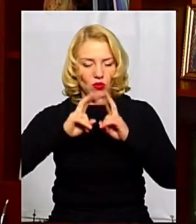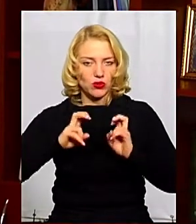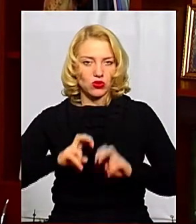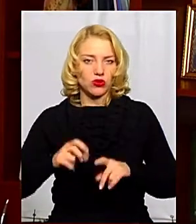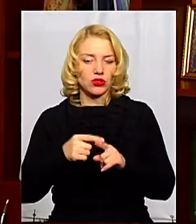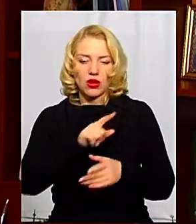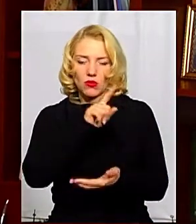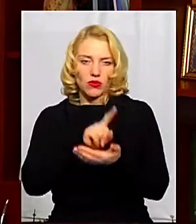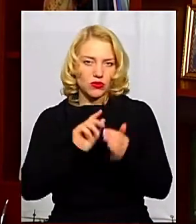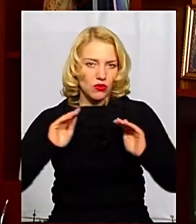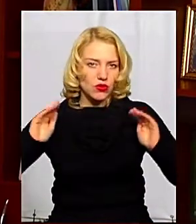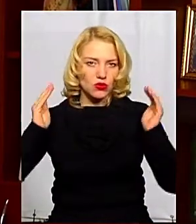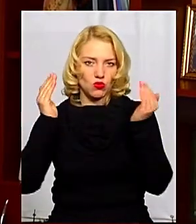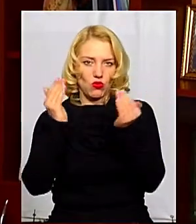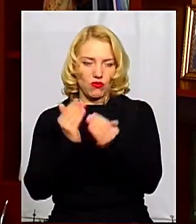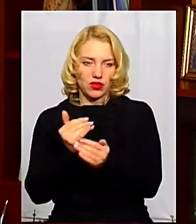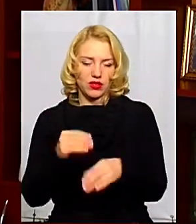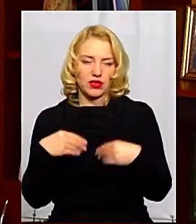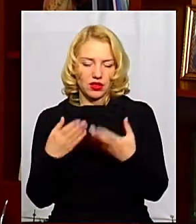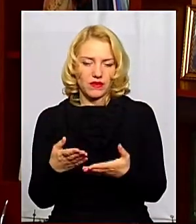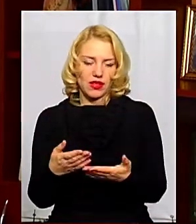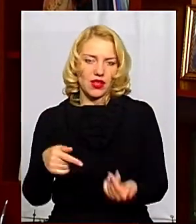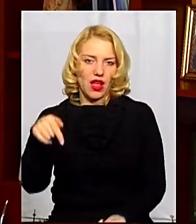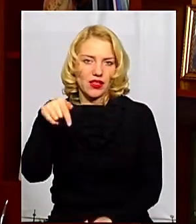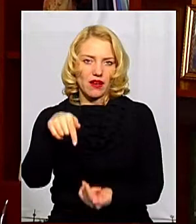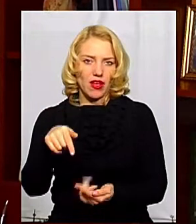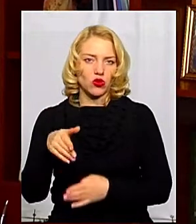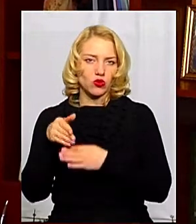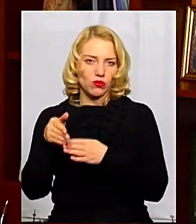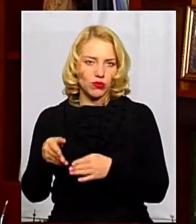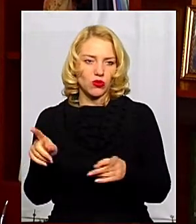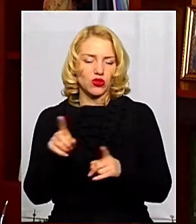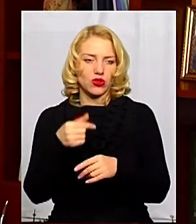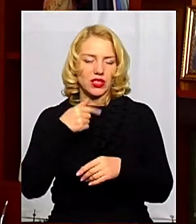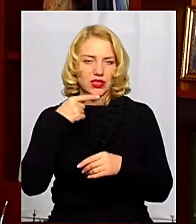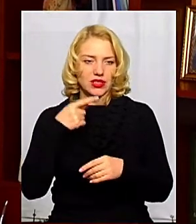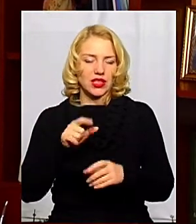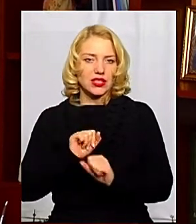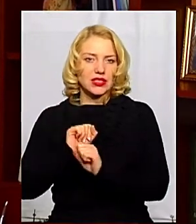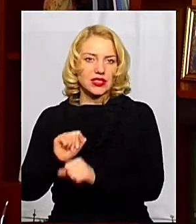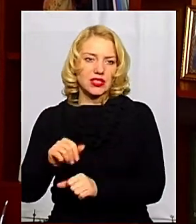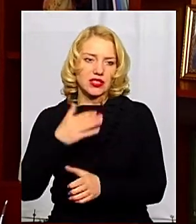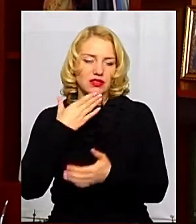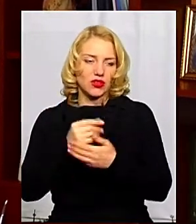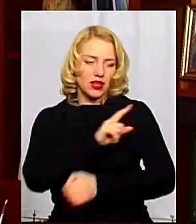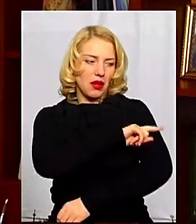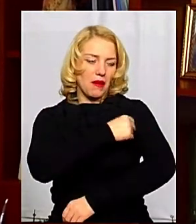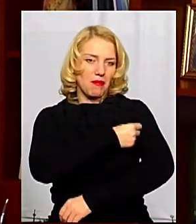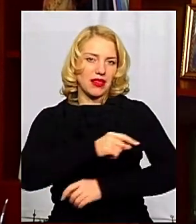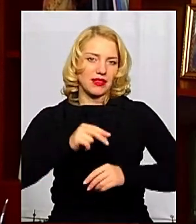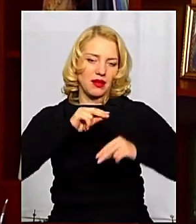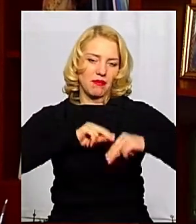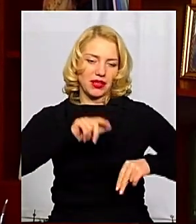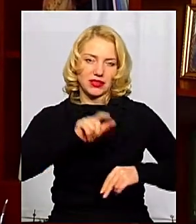'язково ізолювати цього хворого і надавати адекватну допомогу, і те, про що я сказала, захистити своїх медпрацівників. На